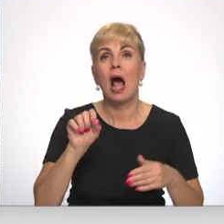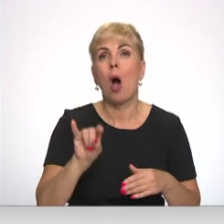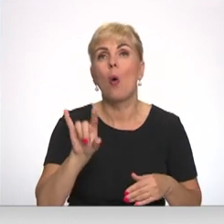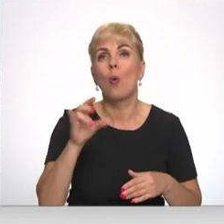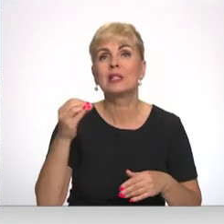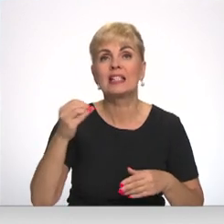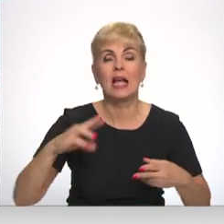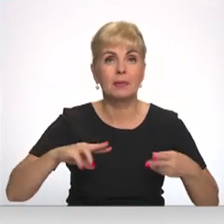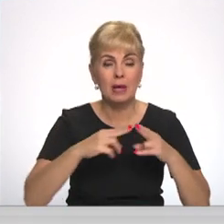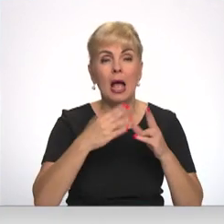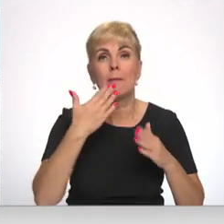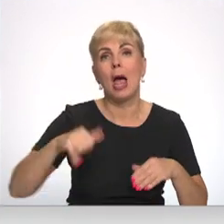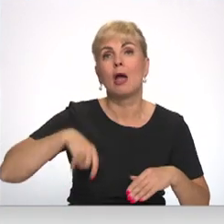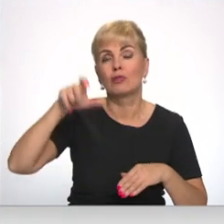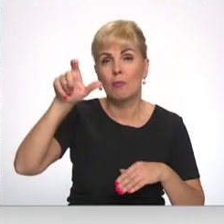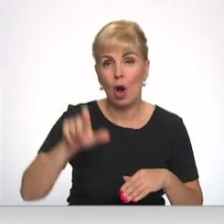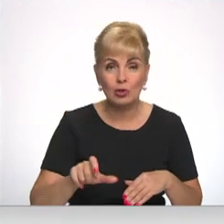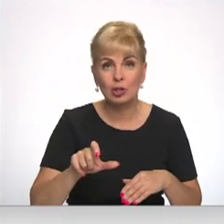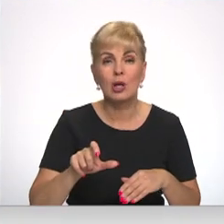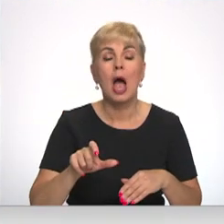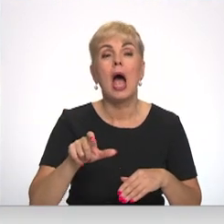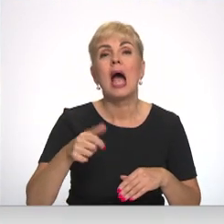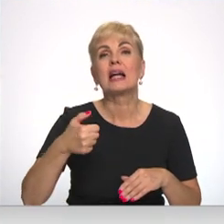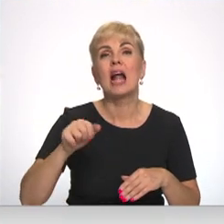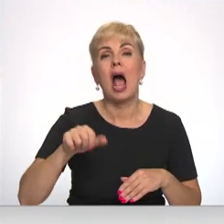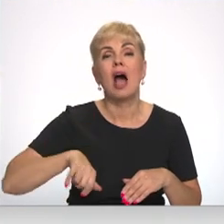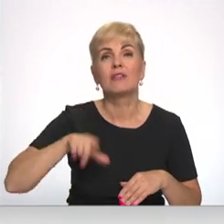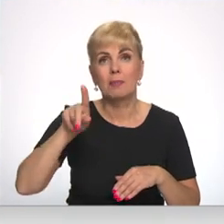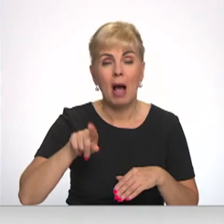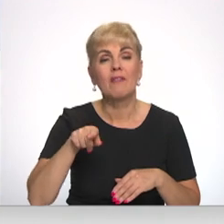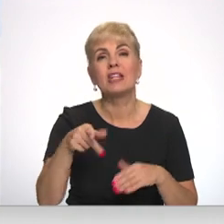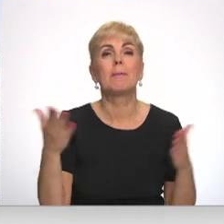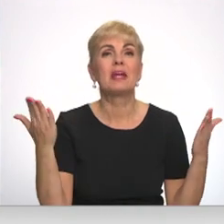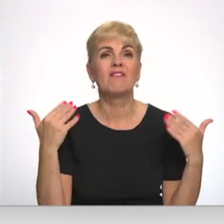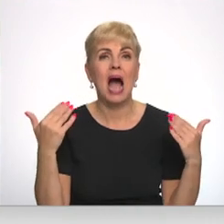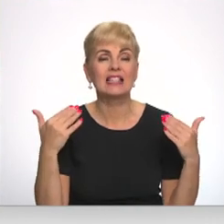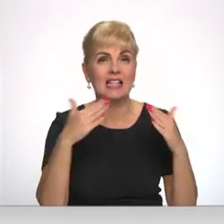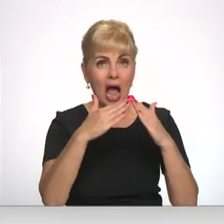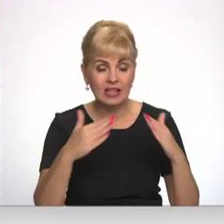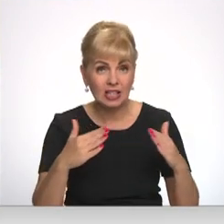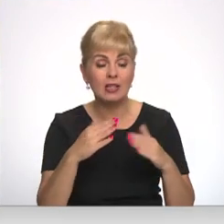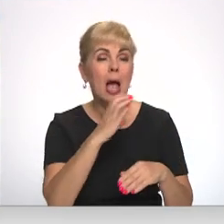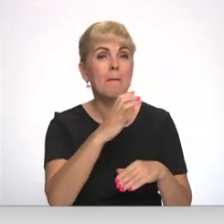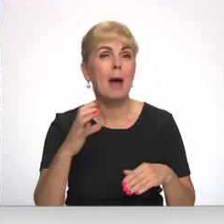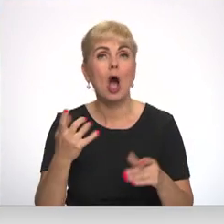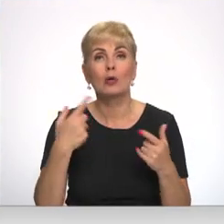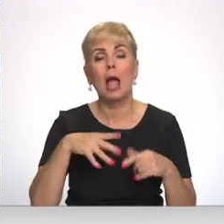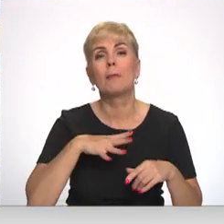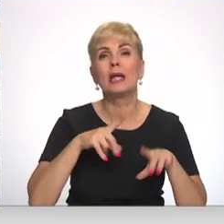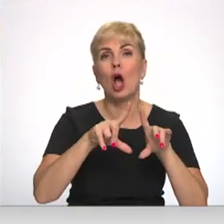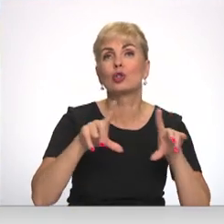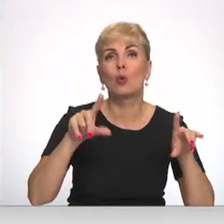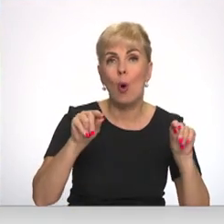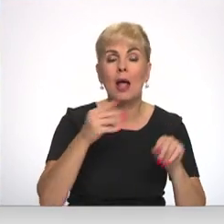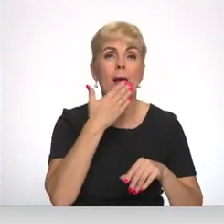pēdējais muiškungs bija grāfs pālēns, kuram šeit bija vasaras rezidents. Padomlaikoši šeit bija uz skolu, bet